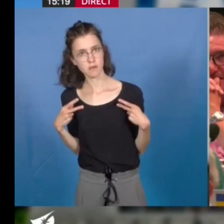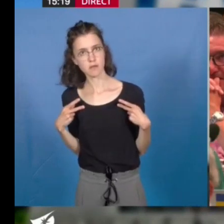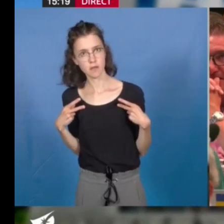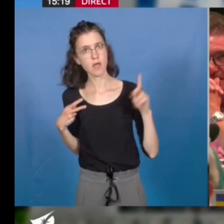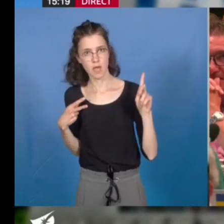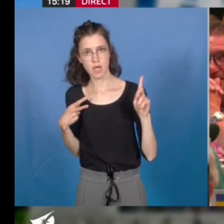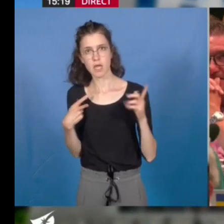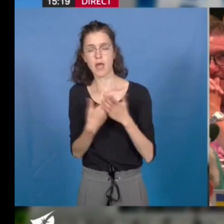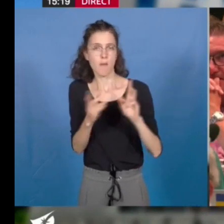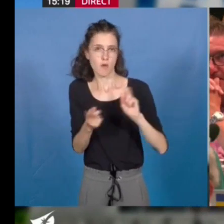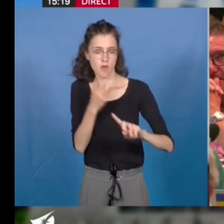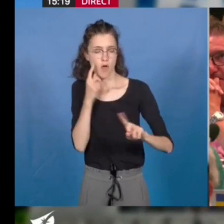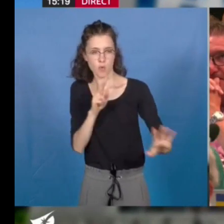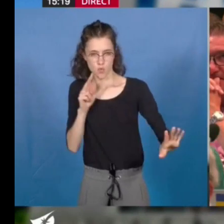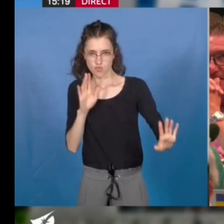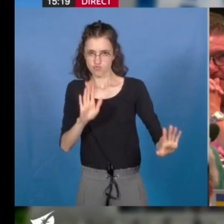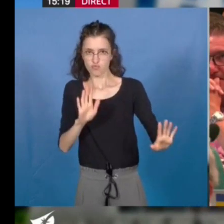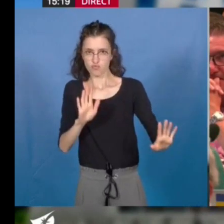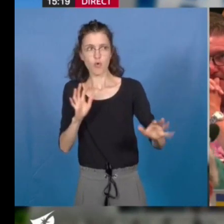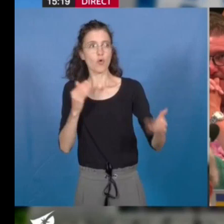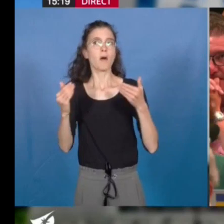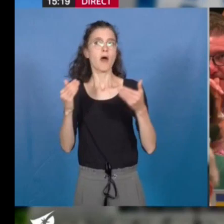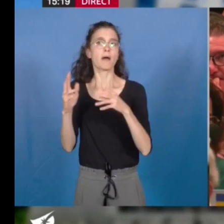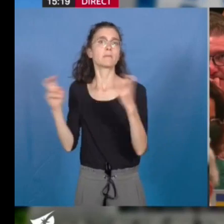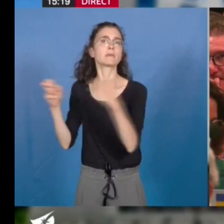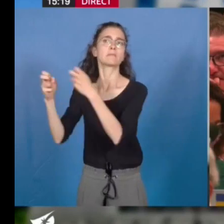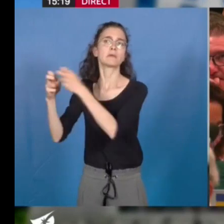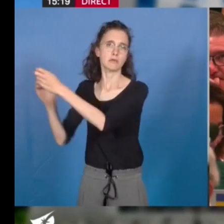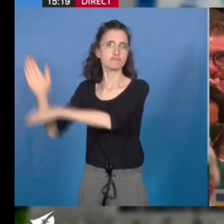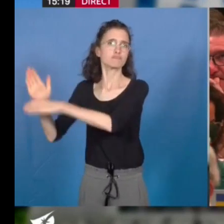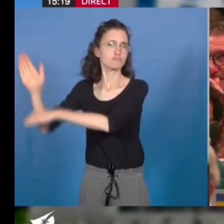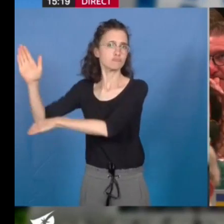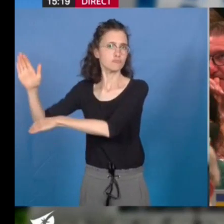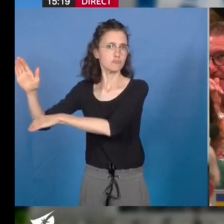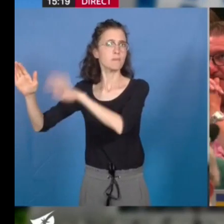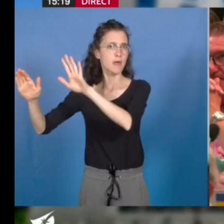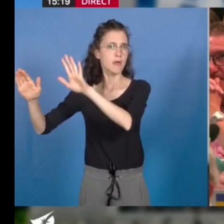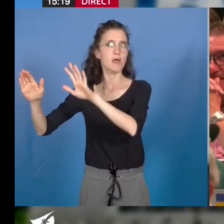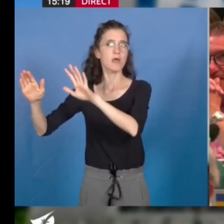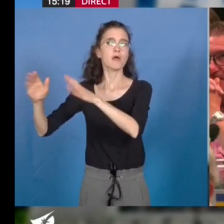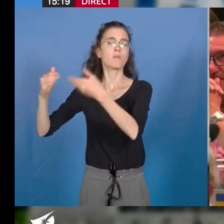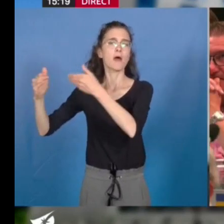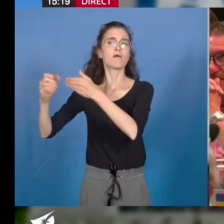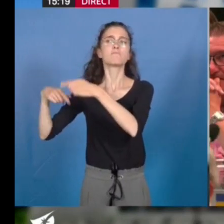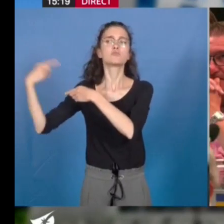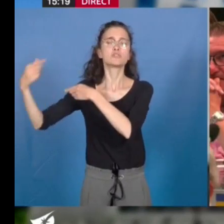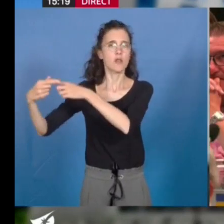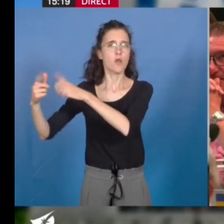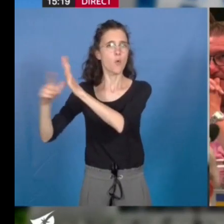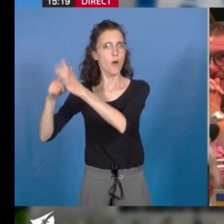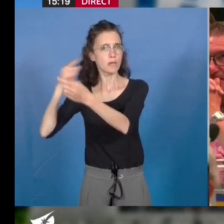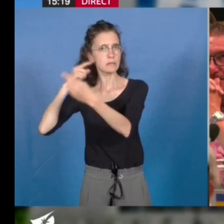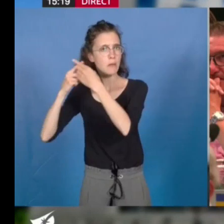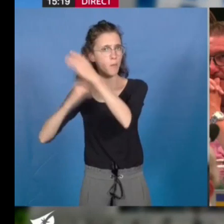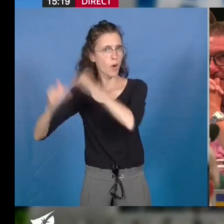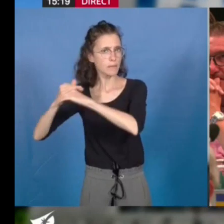par exemple, de l'explosion des coûts de la prochaine loi de programmation militaire. Oui, la santé mérite